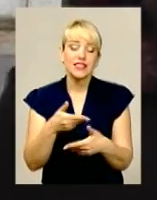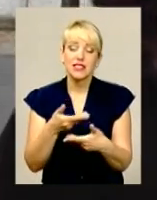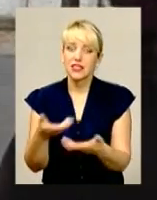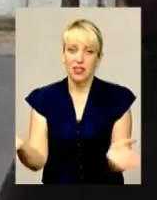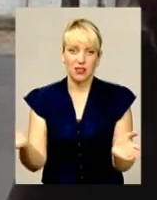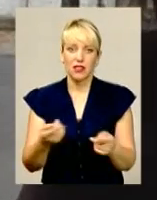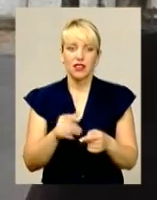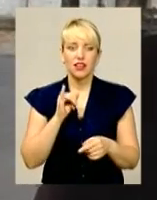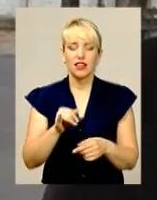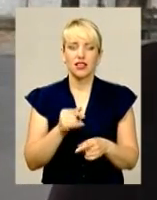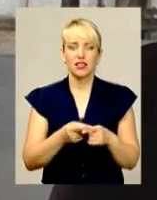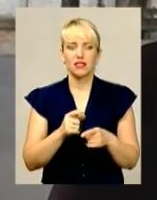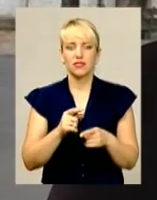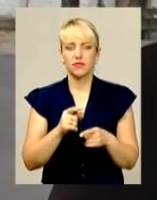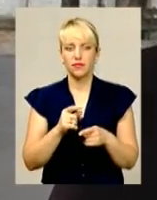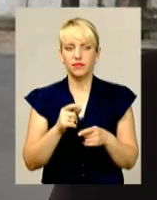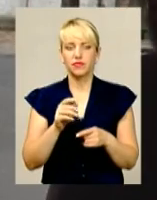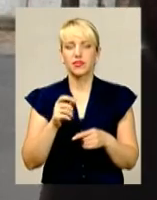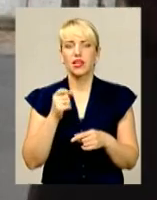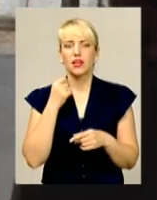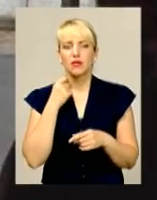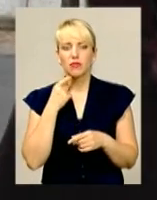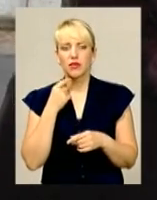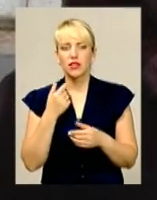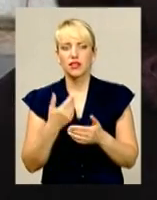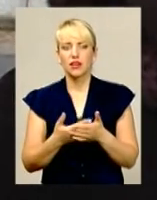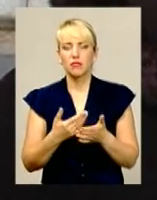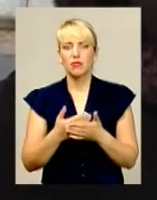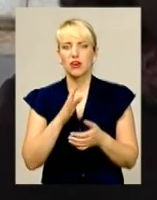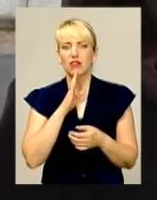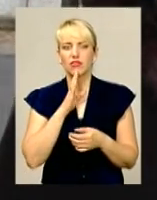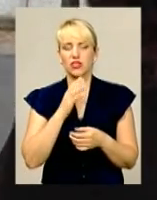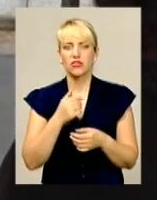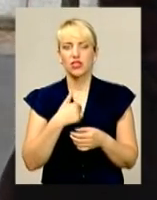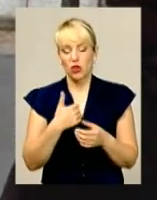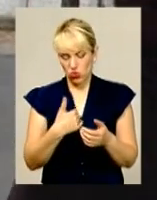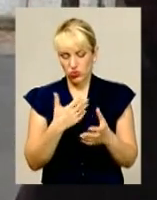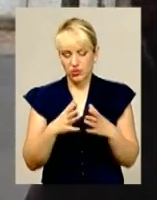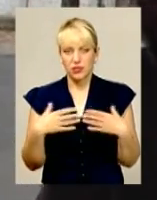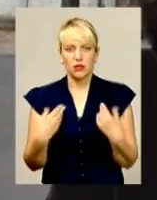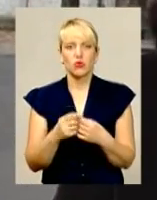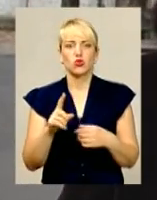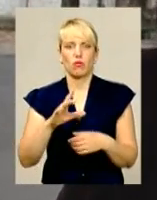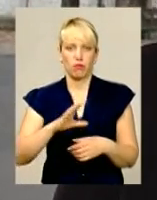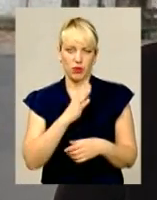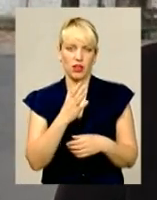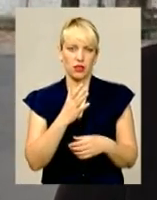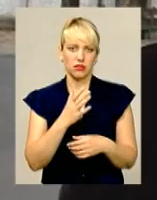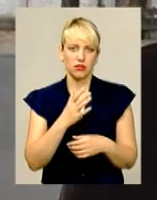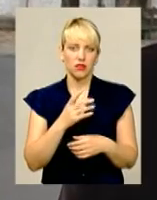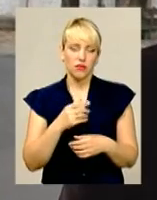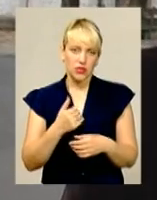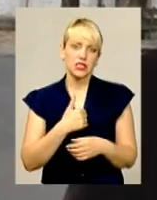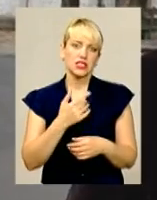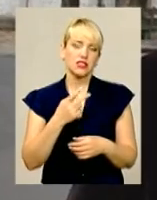Я ті пити, кажу, поки, раніше був, мог випити, а то каже, я хочу зберігати сім'ю, щоб сім'я була у мене. І оце от